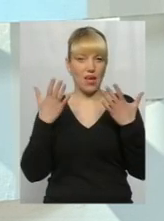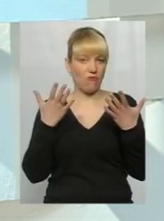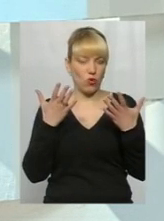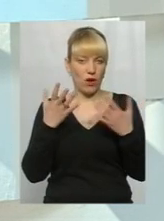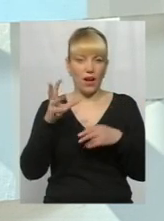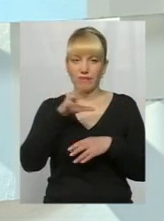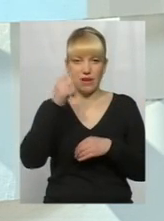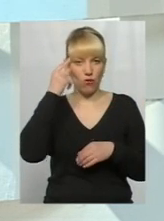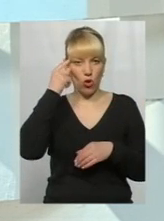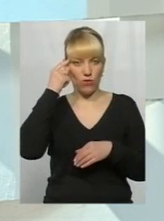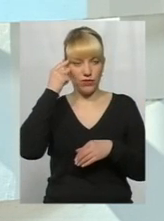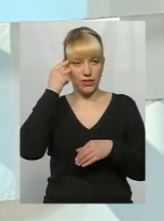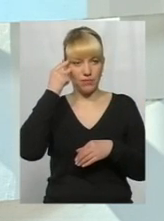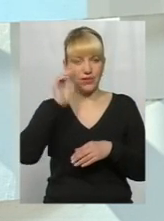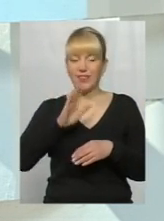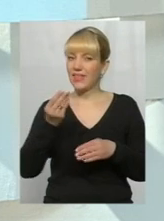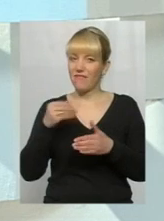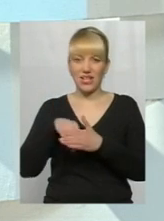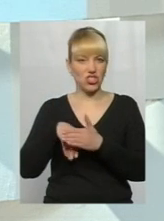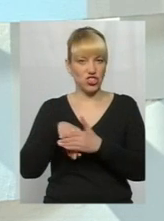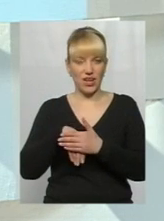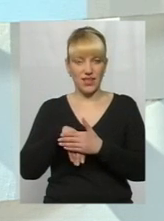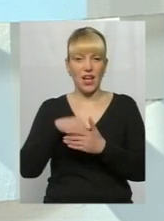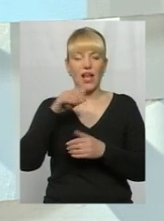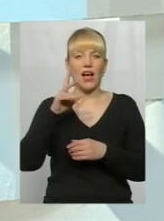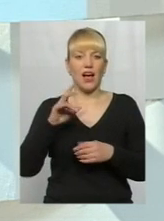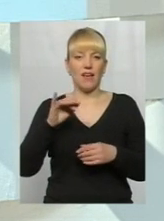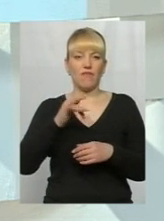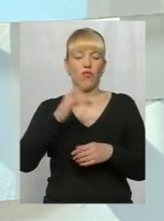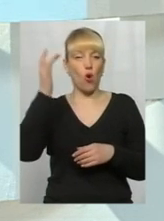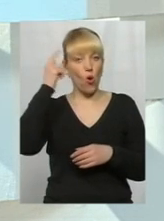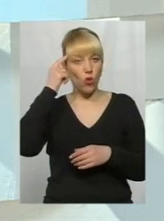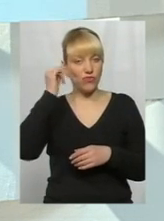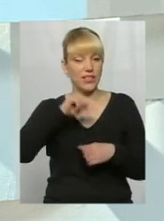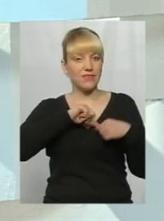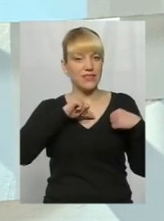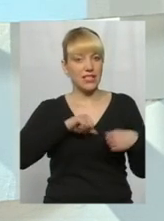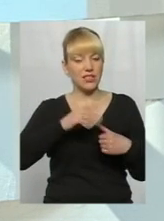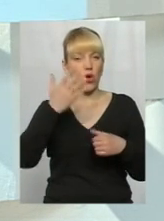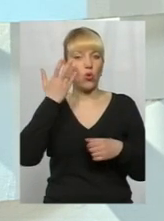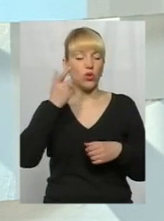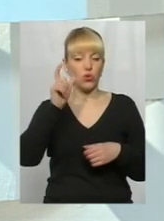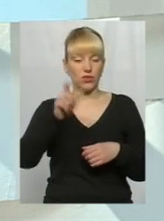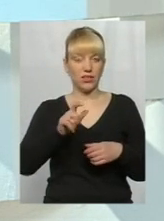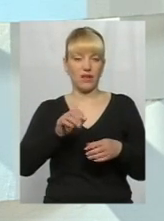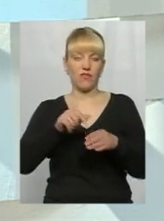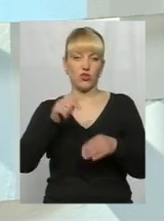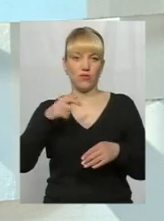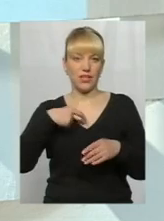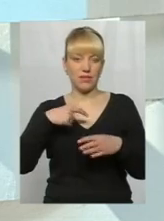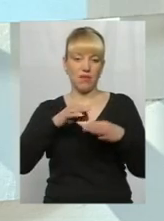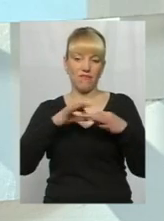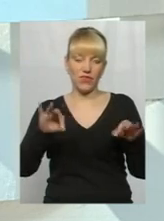усе це в голові. Не в кишенях, в голові і в серці. І коли людина відчуває себе вільною людиною, вона себе